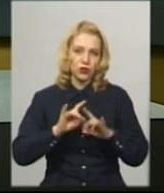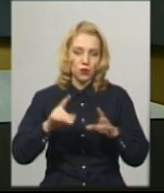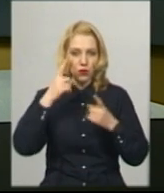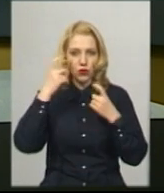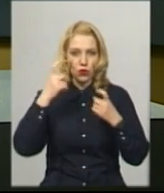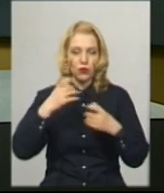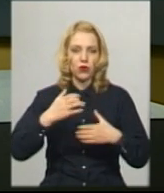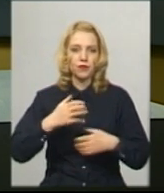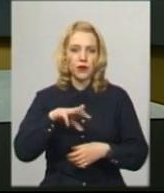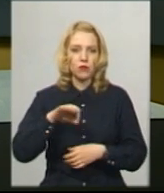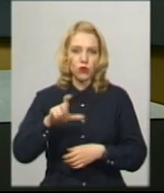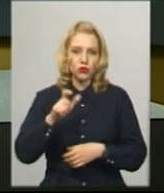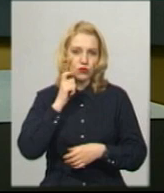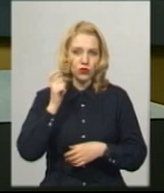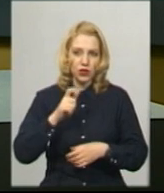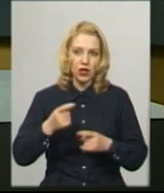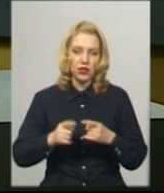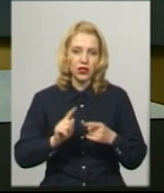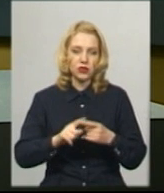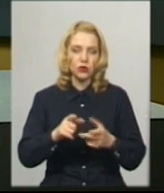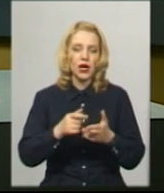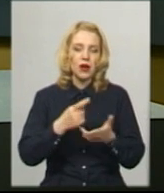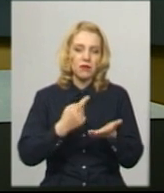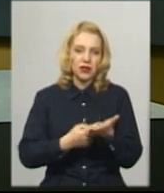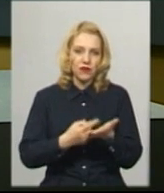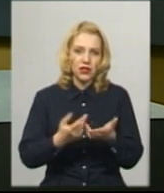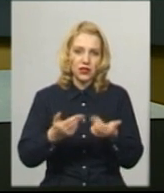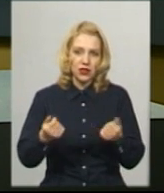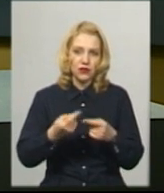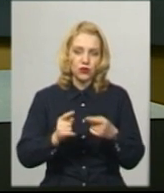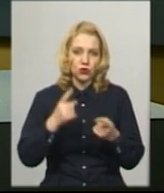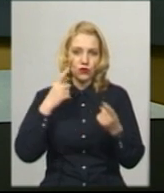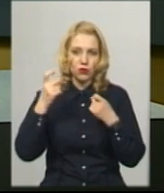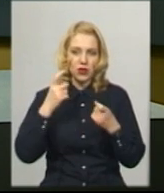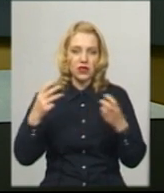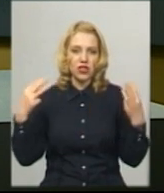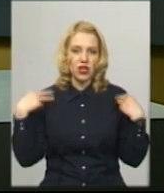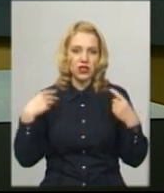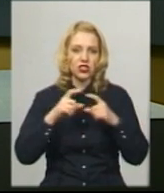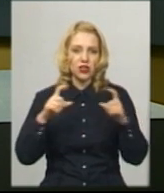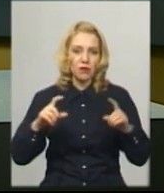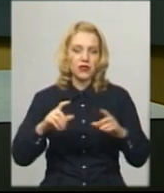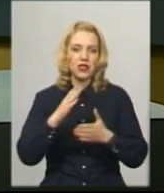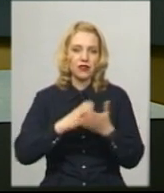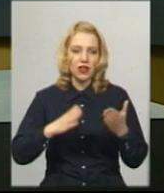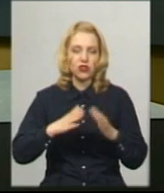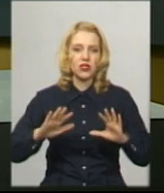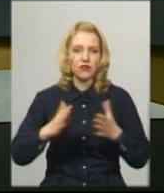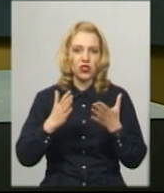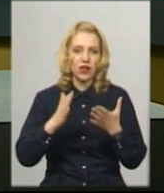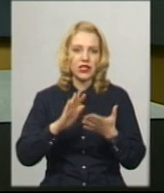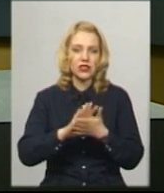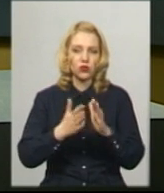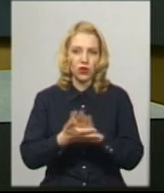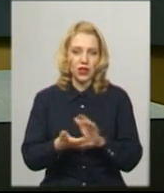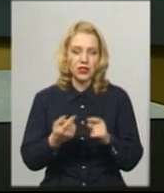України. Цю інформацію Суспільному підтвердив начальник оперативного штабу з ліквідації надзвичайної ситуації Юрій Корева. Наразі у